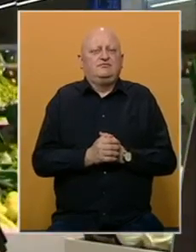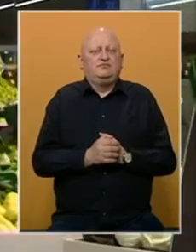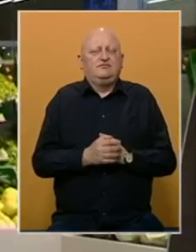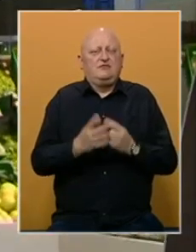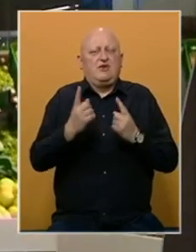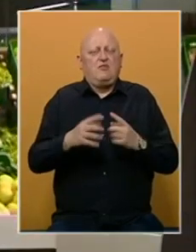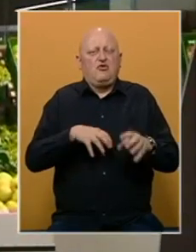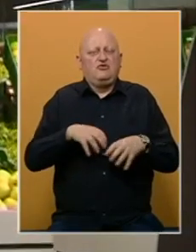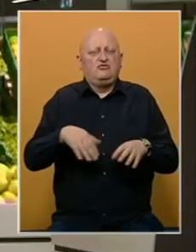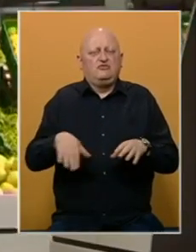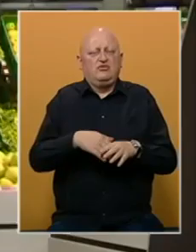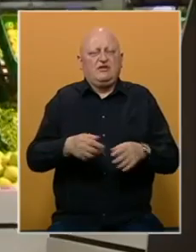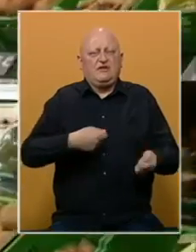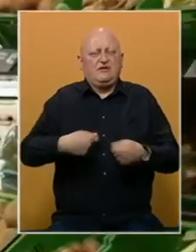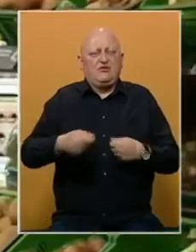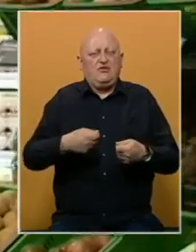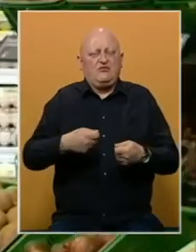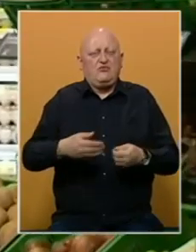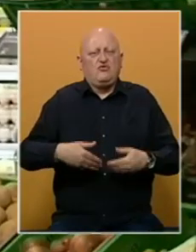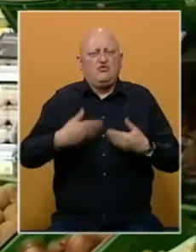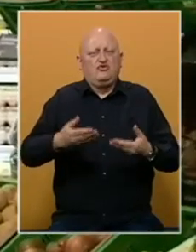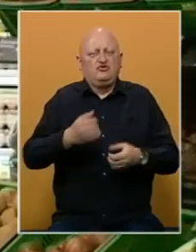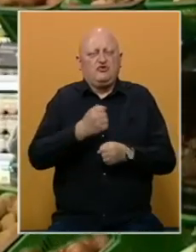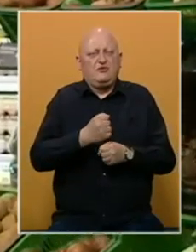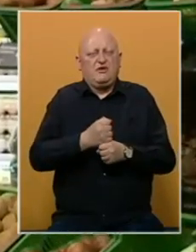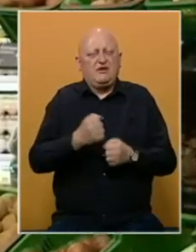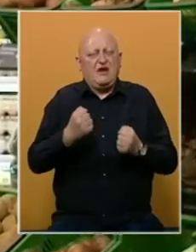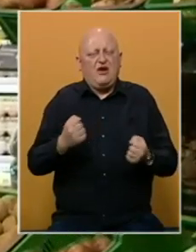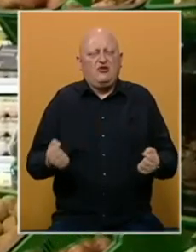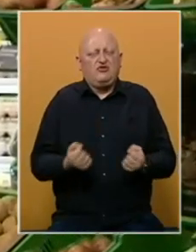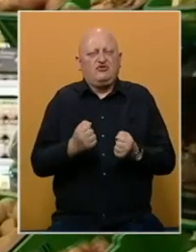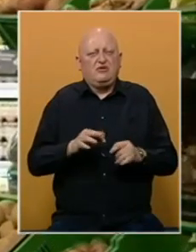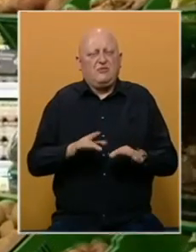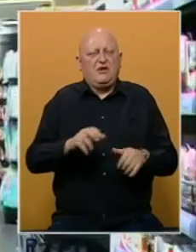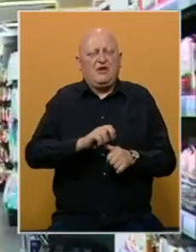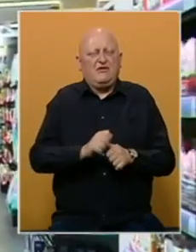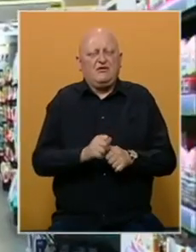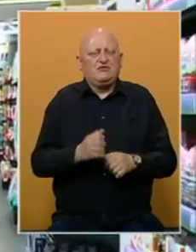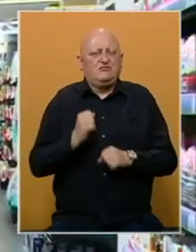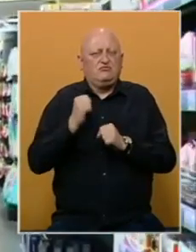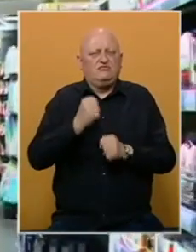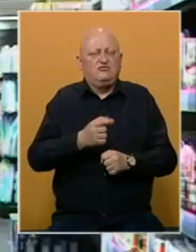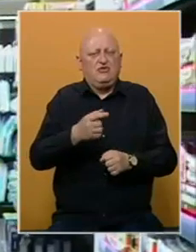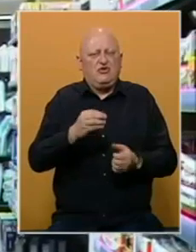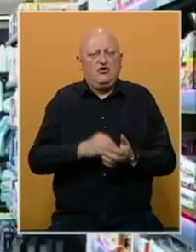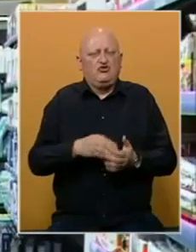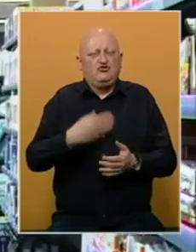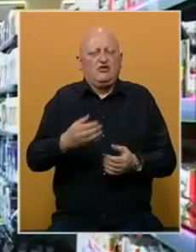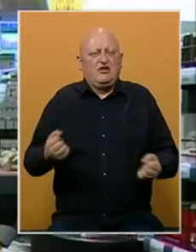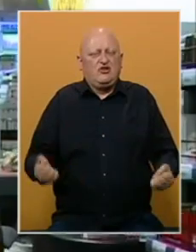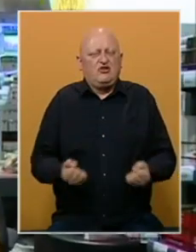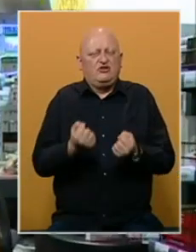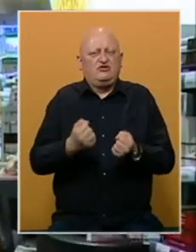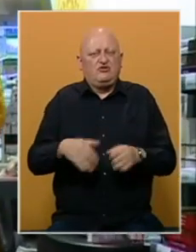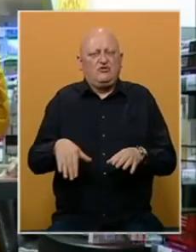Položaj radnika zaposlenih u trgovini i uslužnim djelatnostima jako je težak. Pandemija koronavirusa doprinijela je da on bude još dodatno otežan.